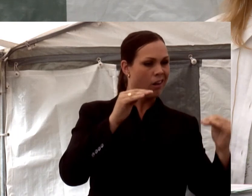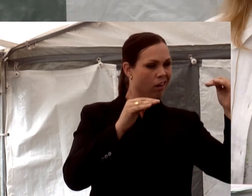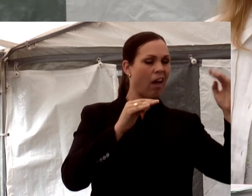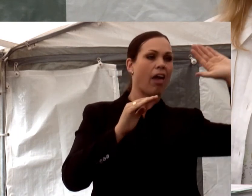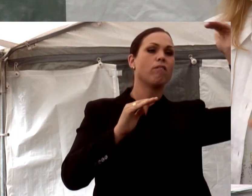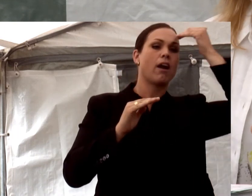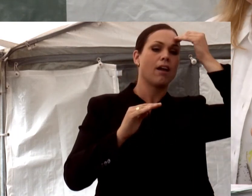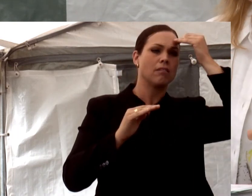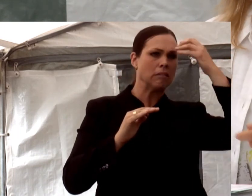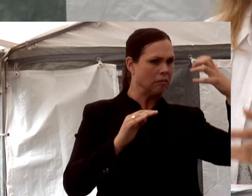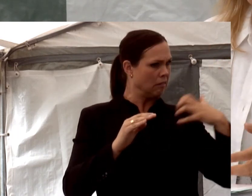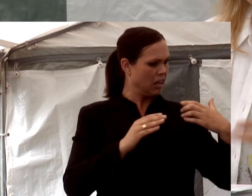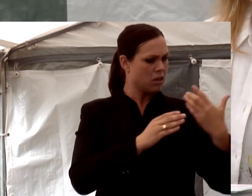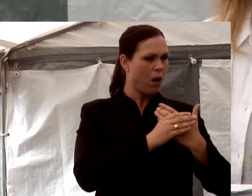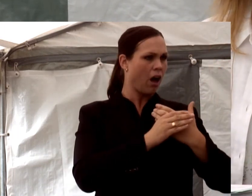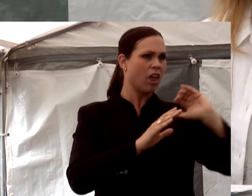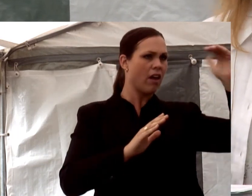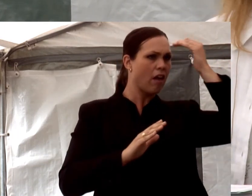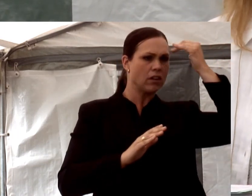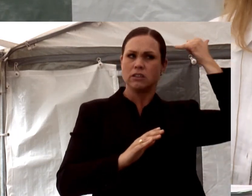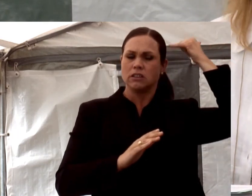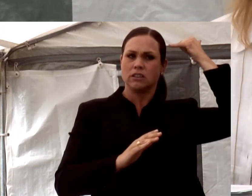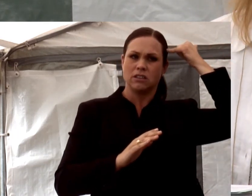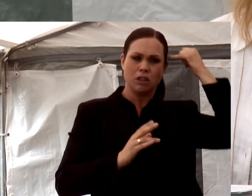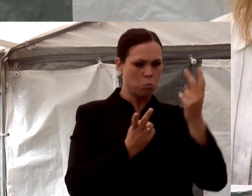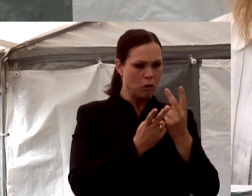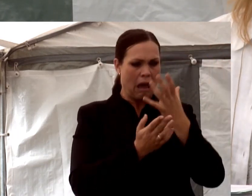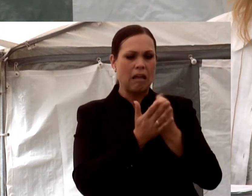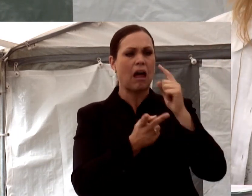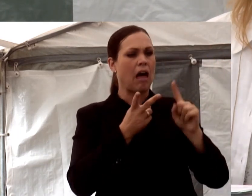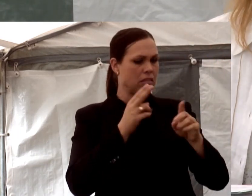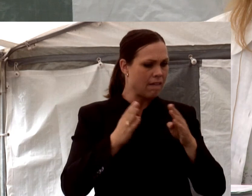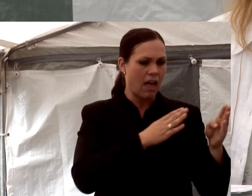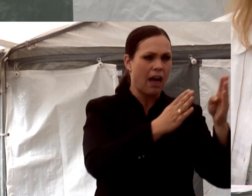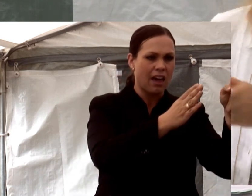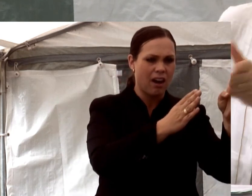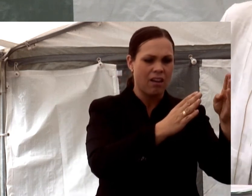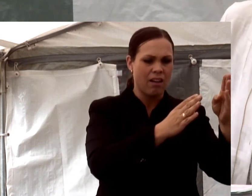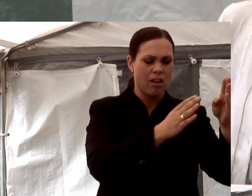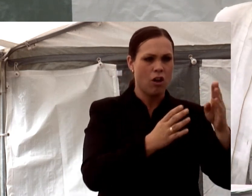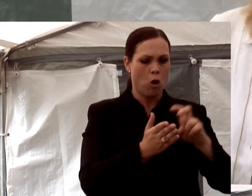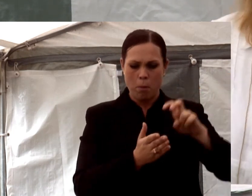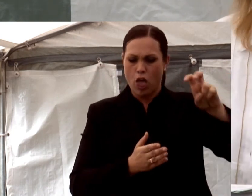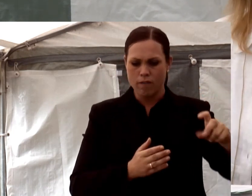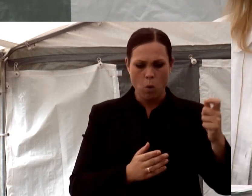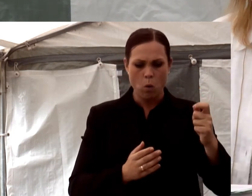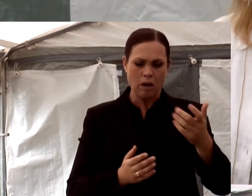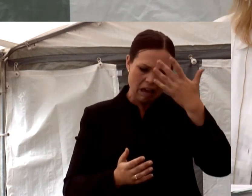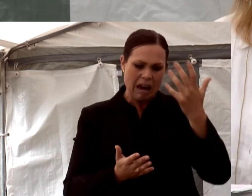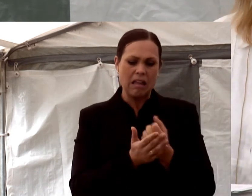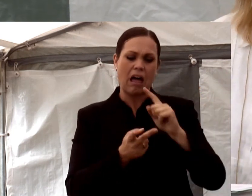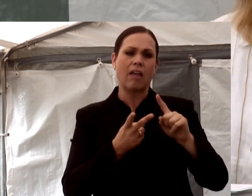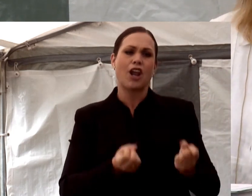En rik bank av erfarenheter lär människor att ta nya vägar. Att hoppa över led. Att lösa problem. Att gå runt.